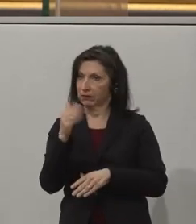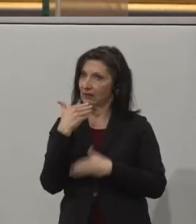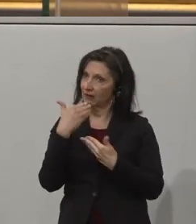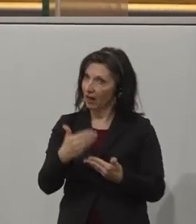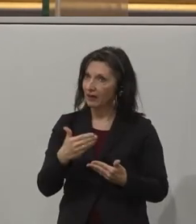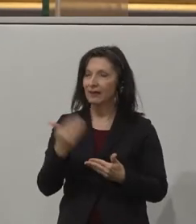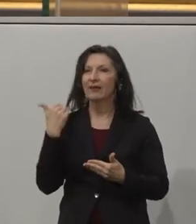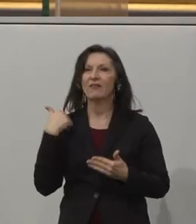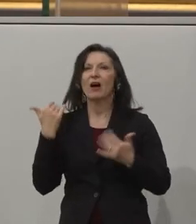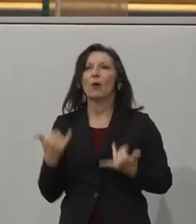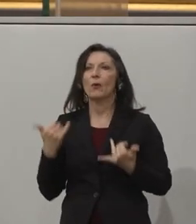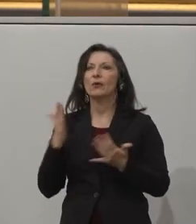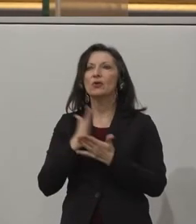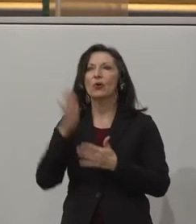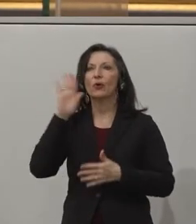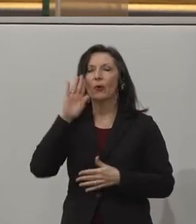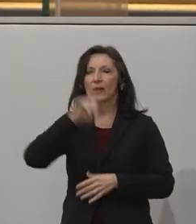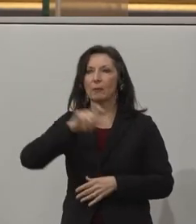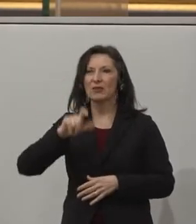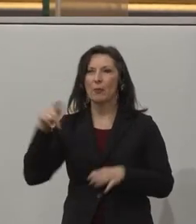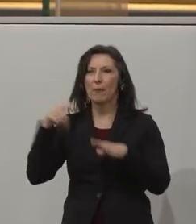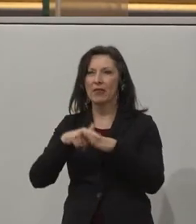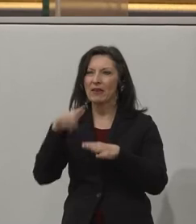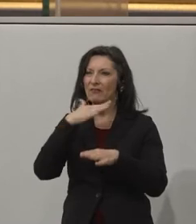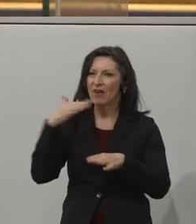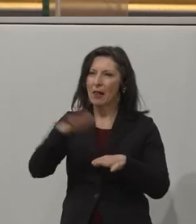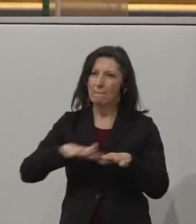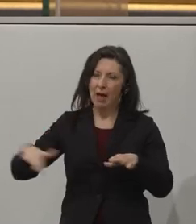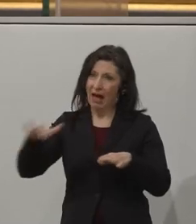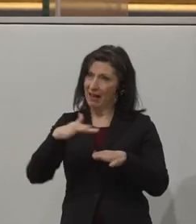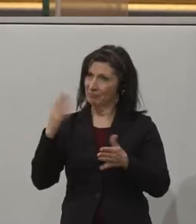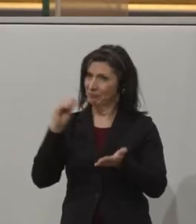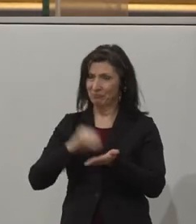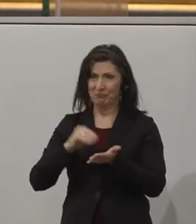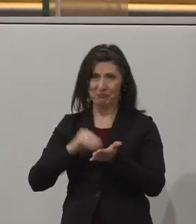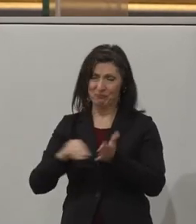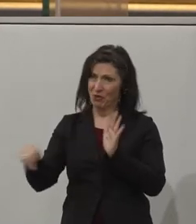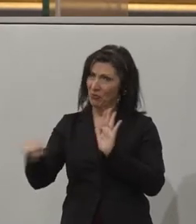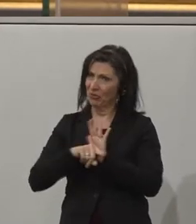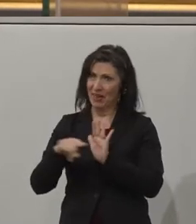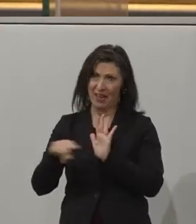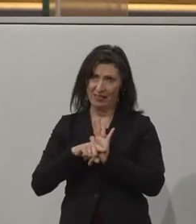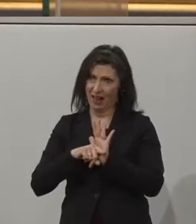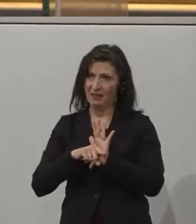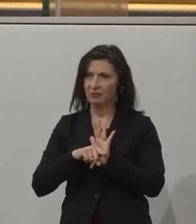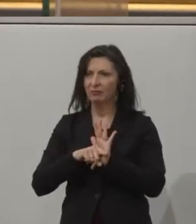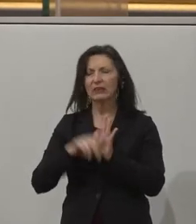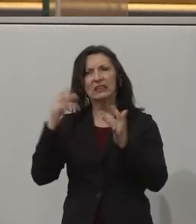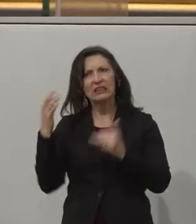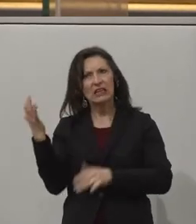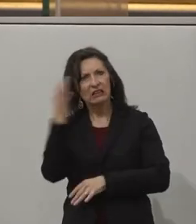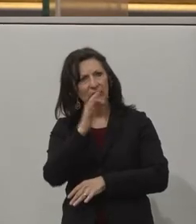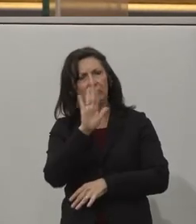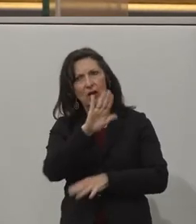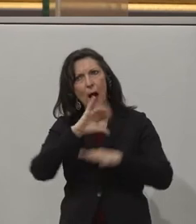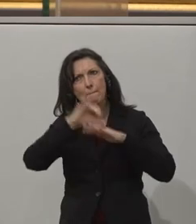heute schon gehört, dass Menschen mit Behinderung in vielen Bereichen leider noch benachteiligt sind. Und jetzt wollte ich fragen, was Ihr Projekt macht, um